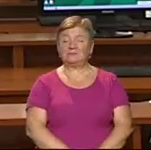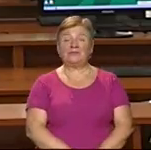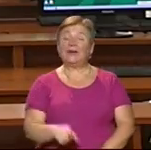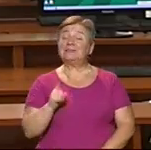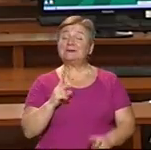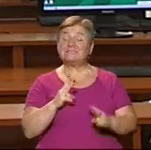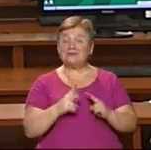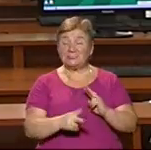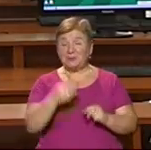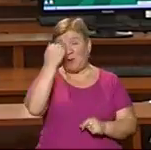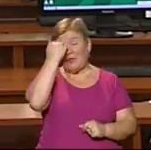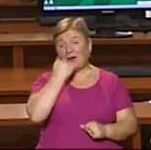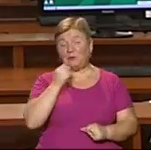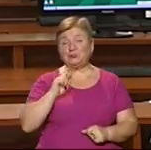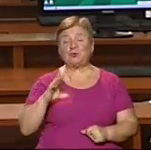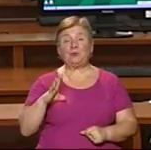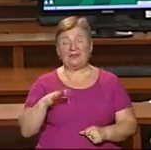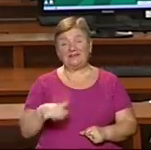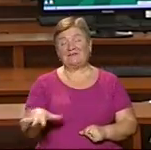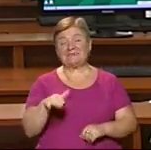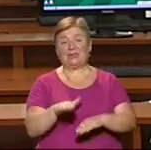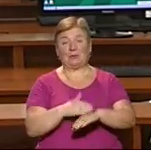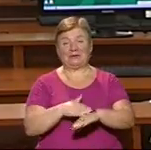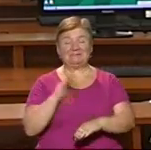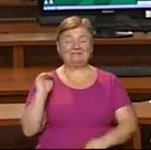Цим завершуємо, дякуємо, що були з нами, на все добре